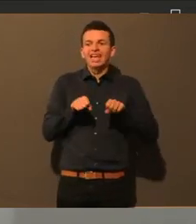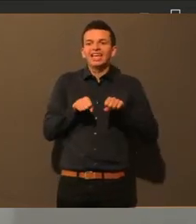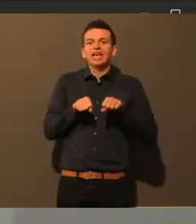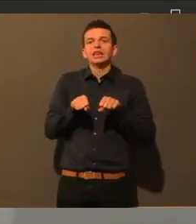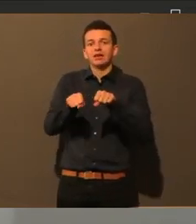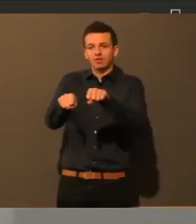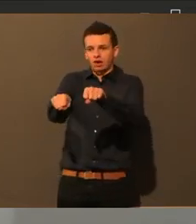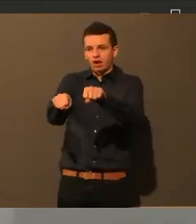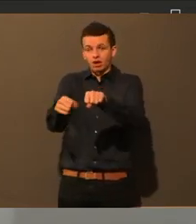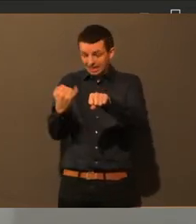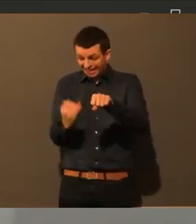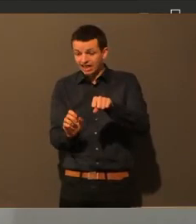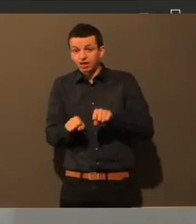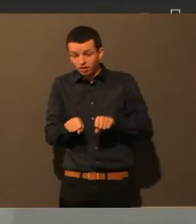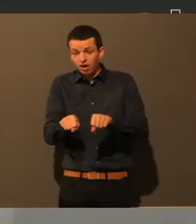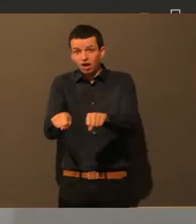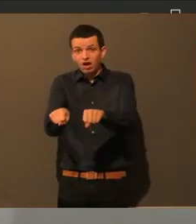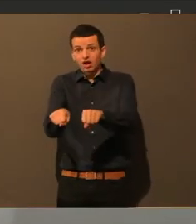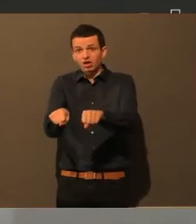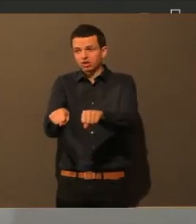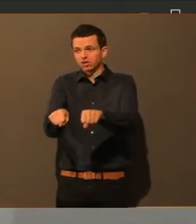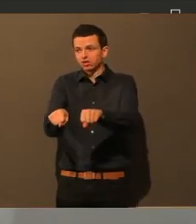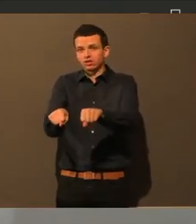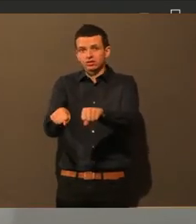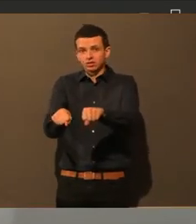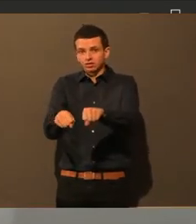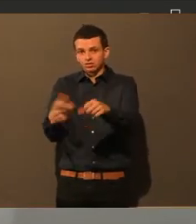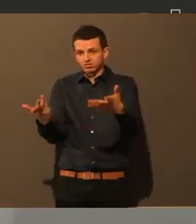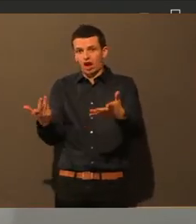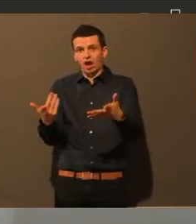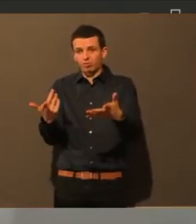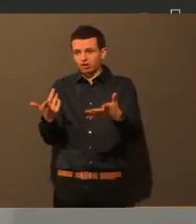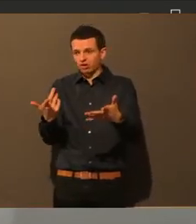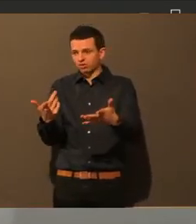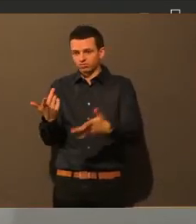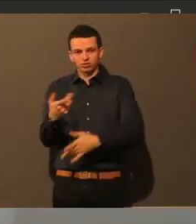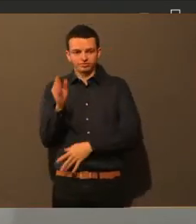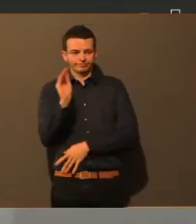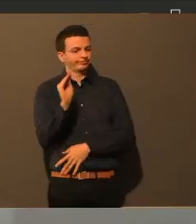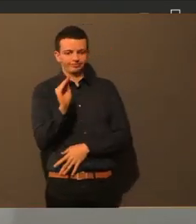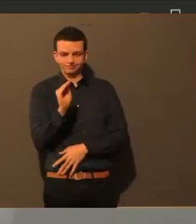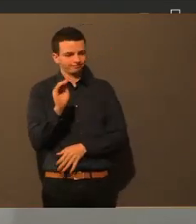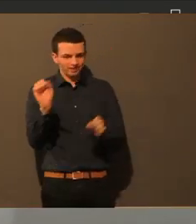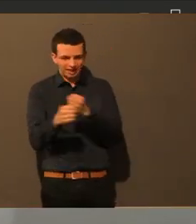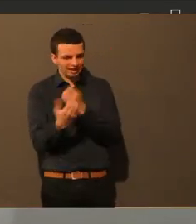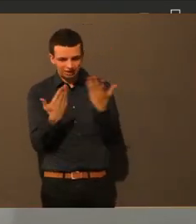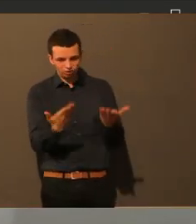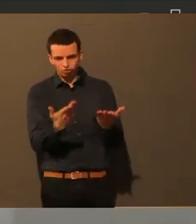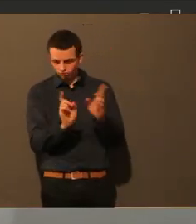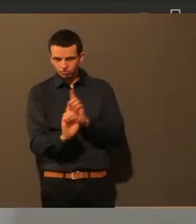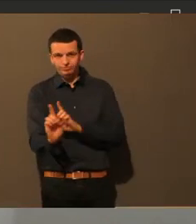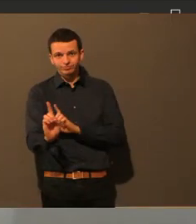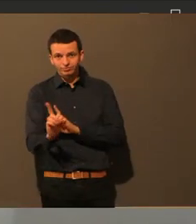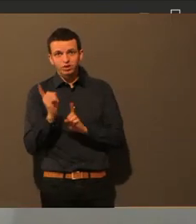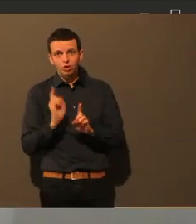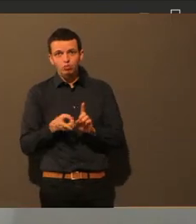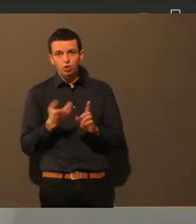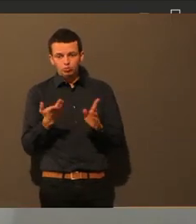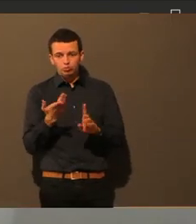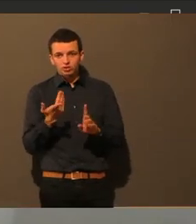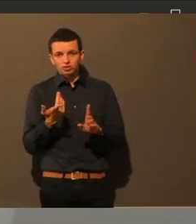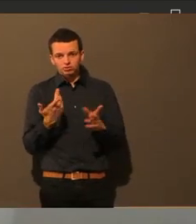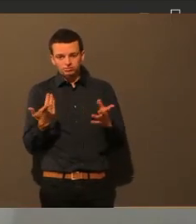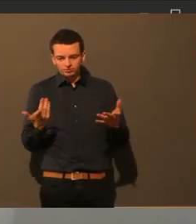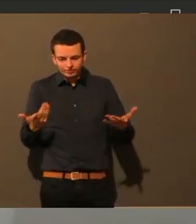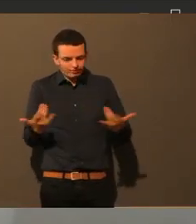du musst einen Einkaufswagen mitnehmen. Hat sie gesagt, muss ich jetzt wirklich einen Einkaufswagen und einen Kinderwagen nehmen? Ich will nur ein Netz Mandarinen